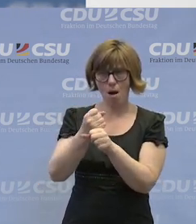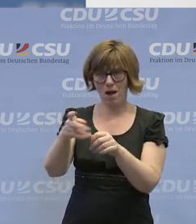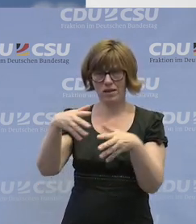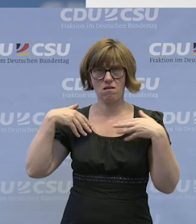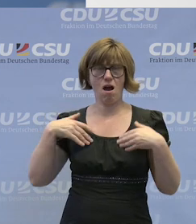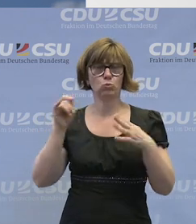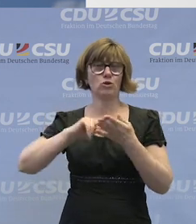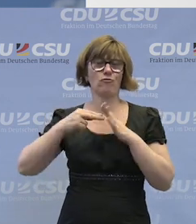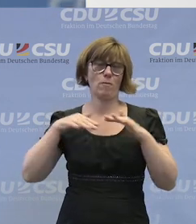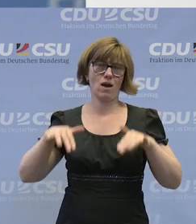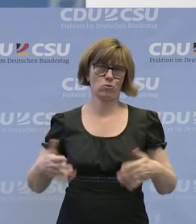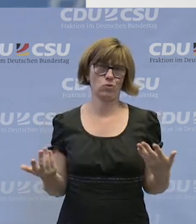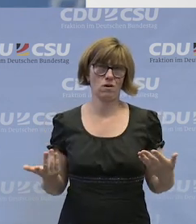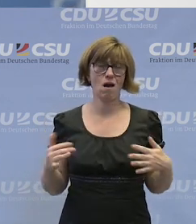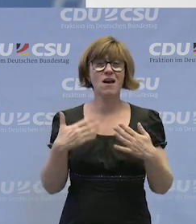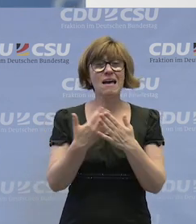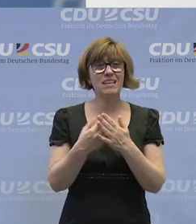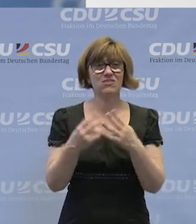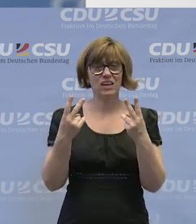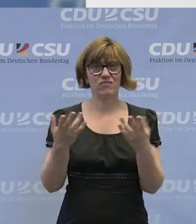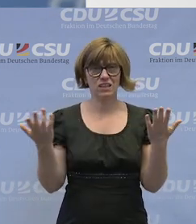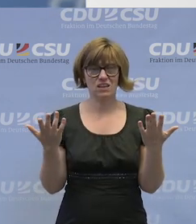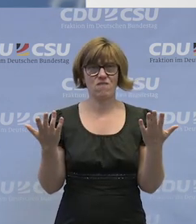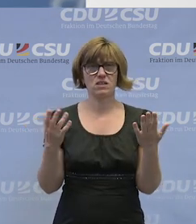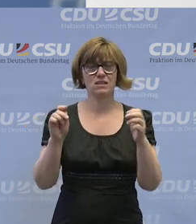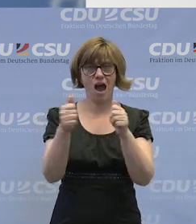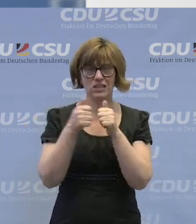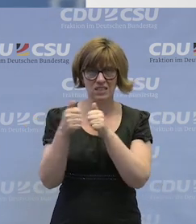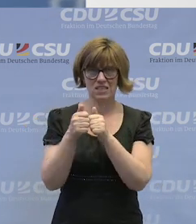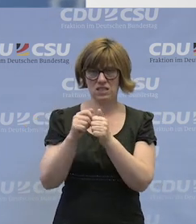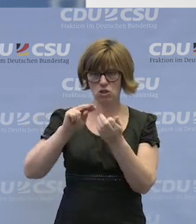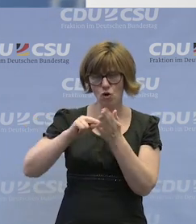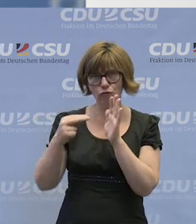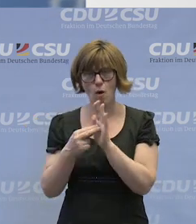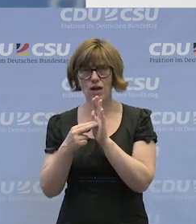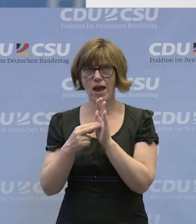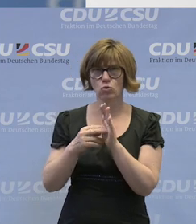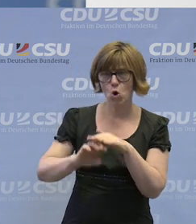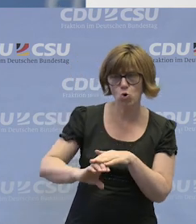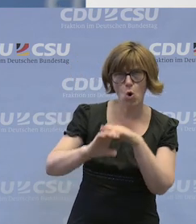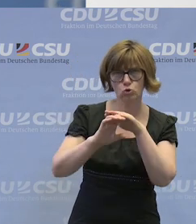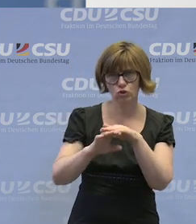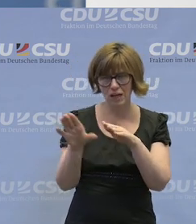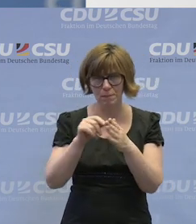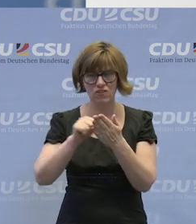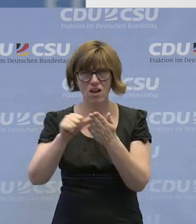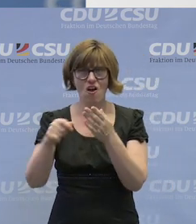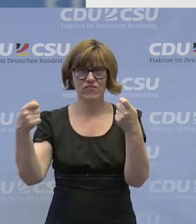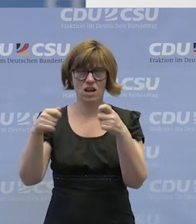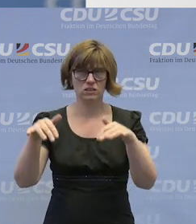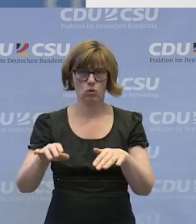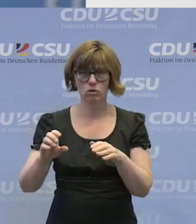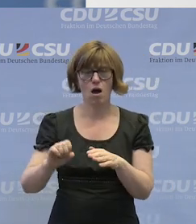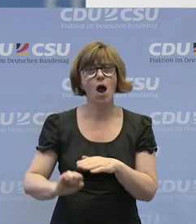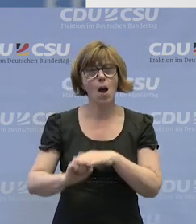vorbereitet sein. Und deshalb ist es wichtig, dass eben die Assistenz, die Vorbereitung und das Coaching mitfinanziert wird. Das wird im